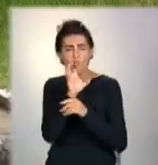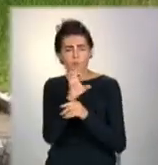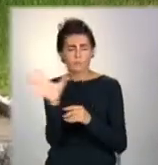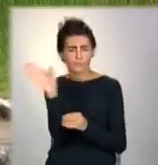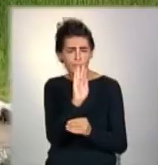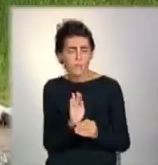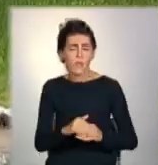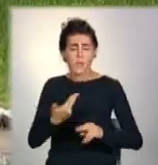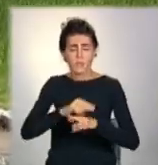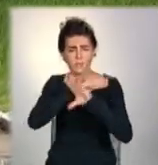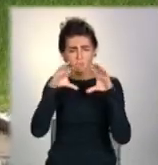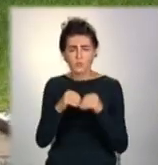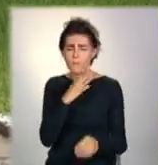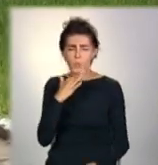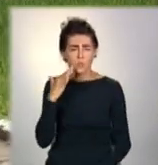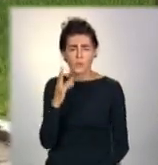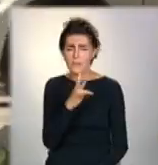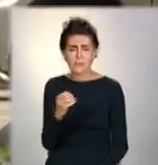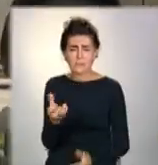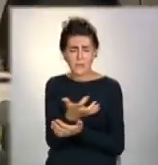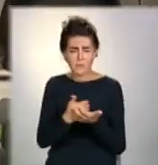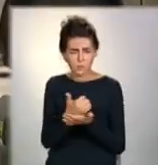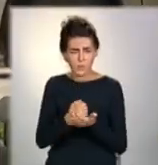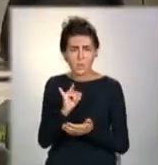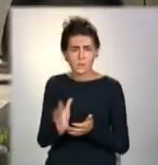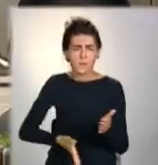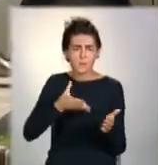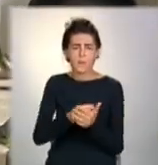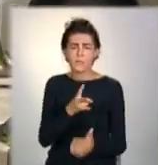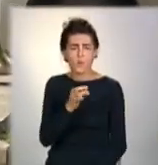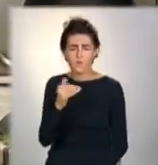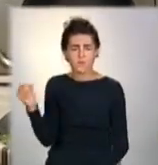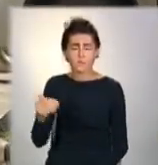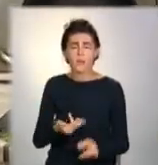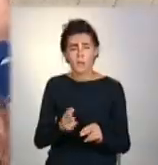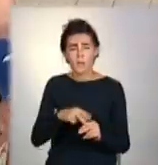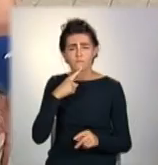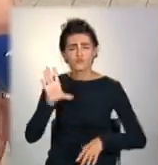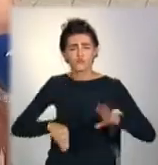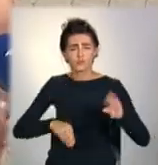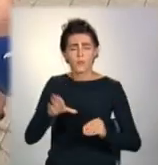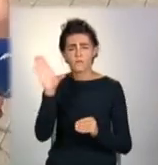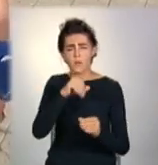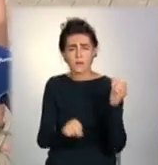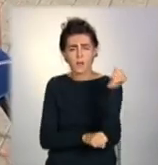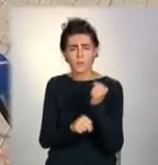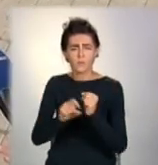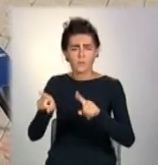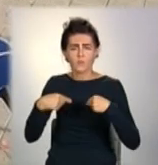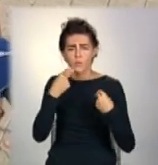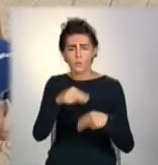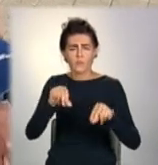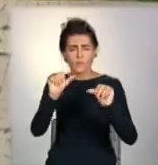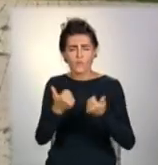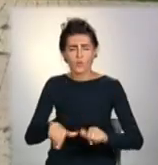Та на цьому багато не заробиш, говорить хлопець. Та й платять, але офіційно пан Ігор вважає. І з роботодавцем краще оформлювати